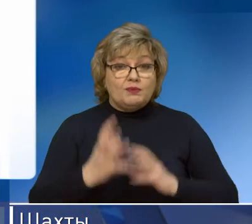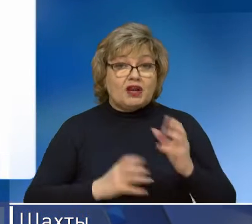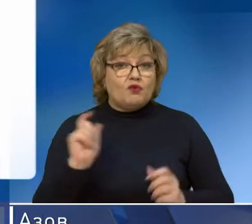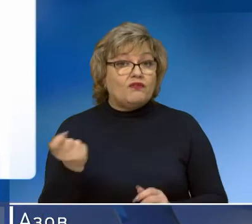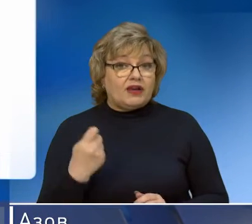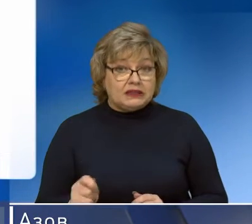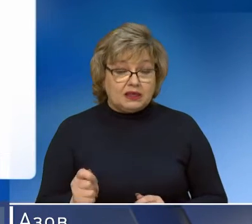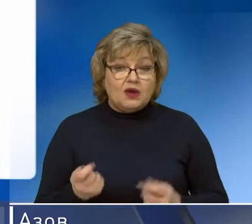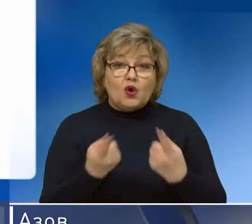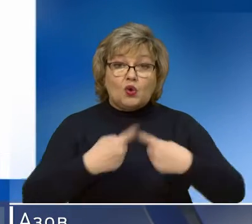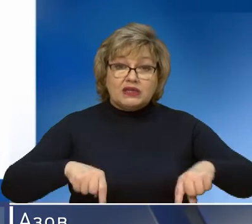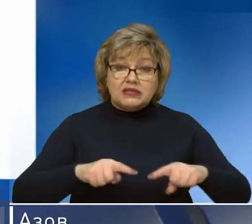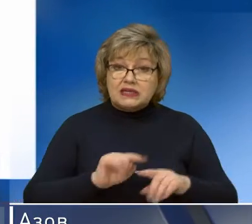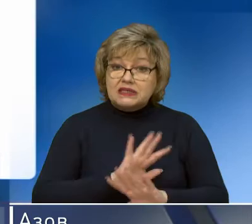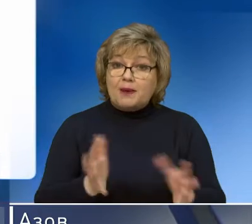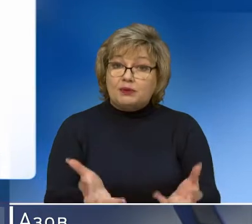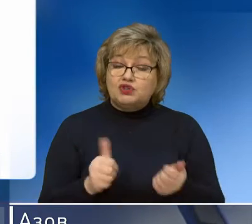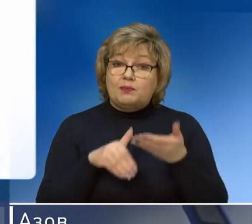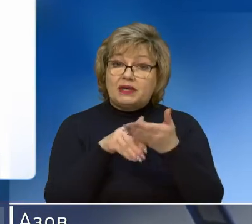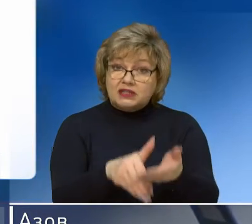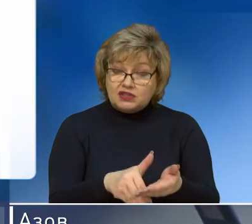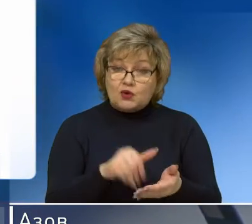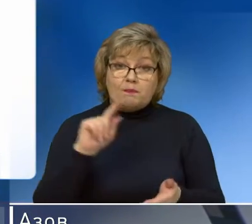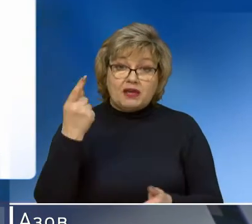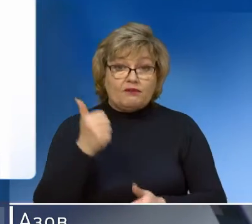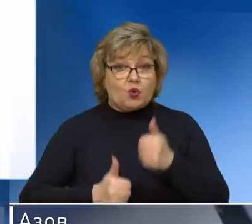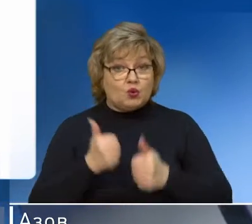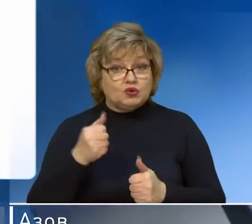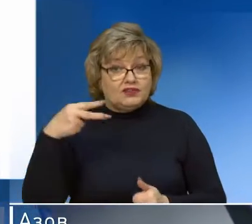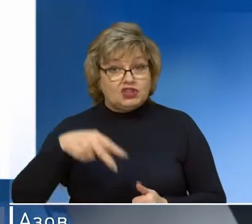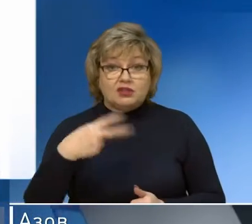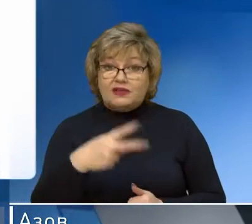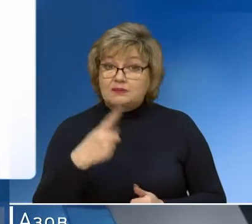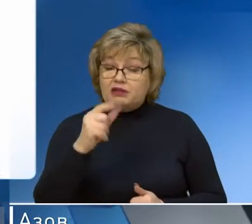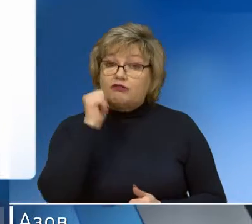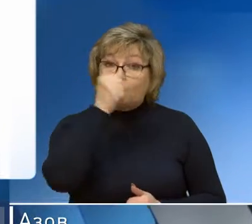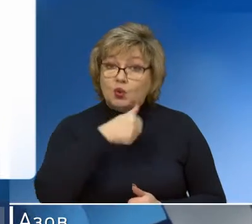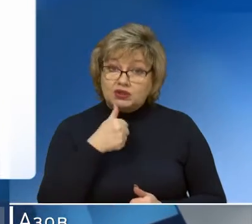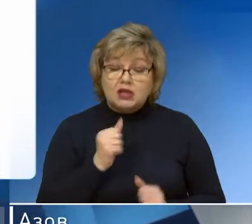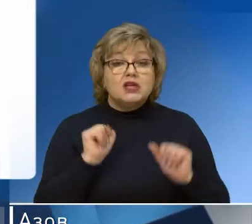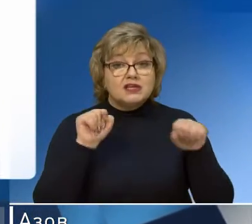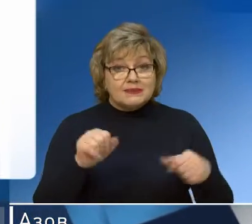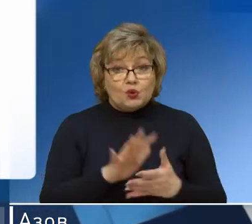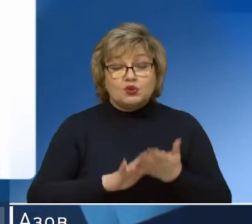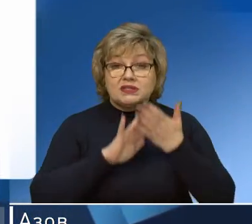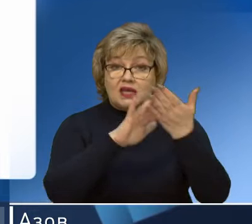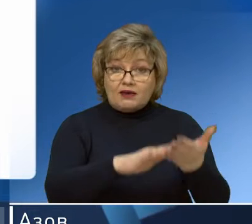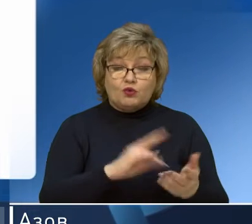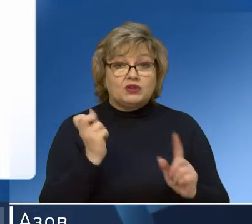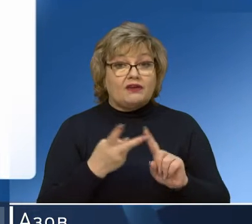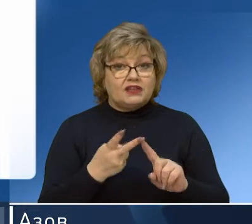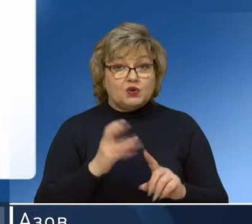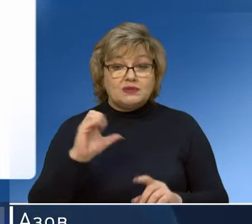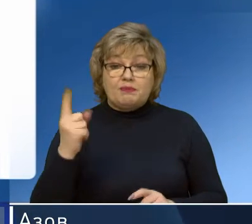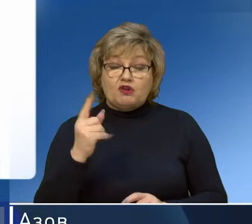войны. Организации, не получившие поддержку в рамках первого конкурса 2021 года, смогут подать заявку на второй